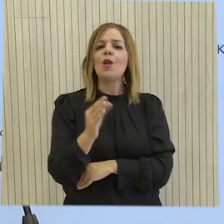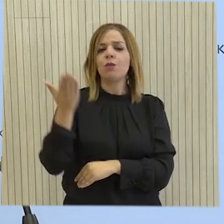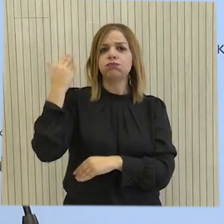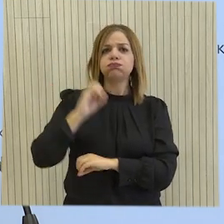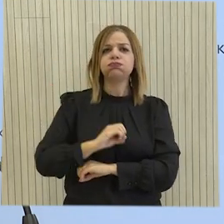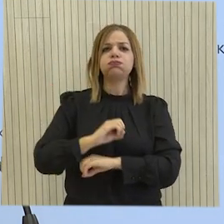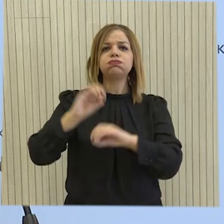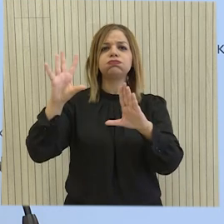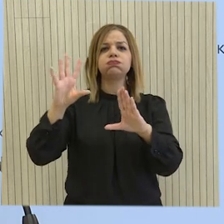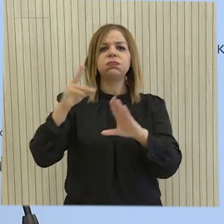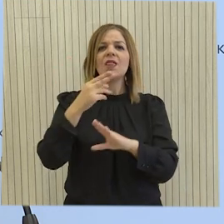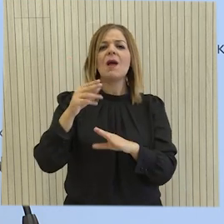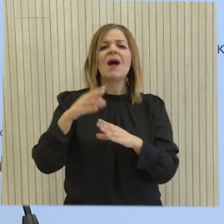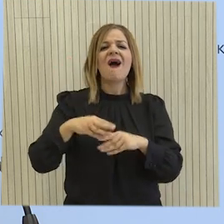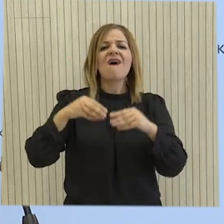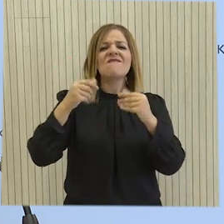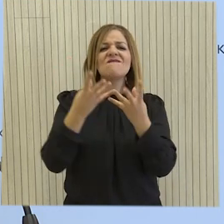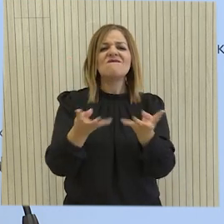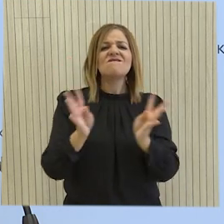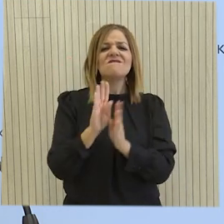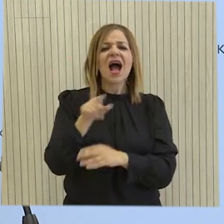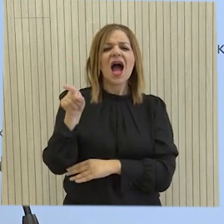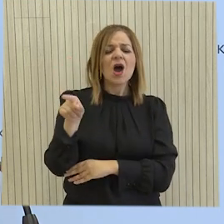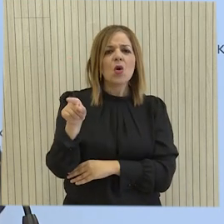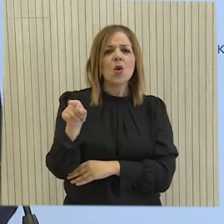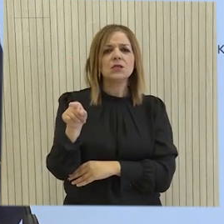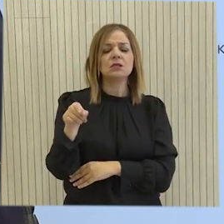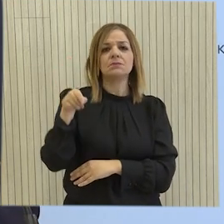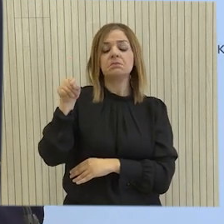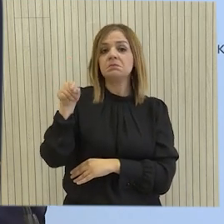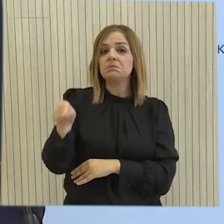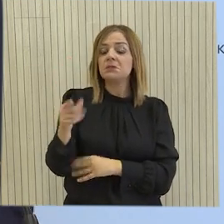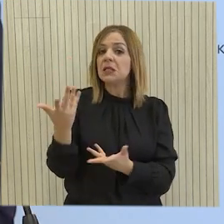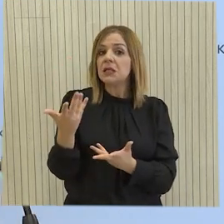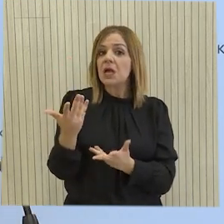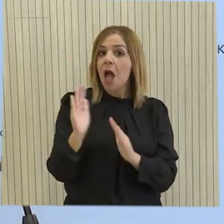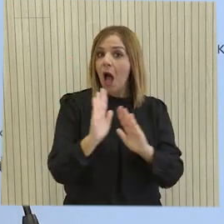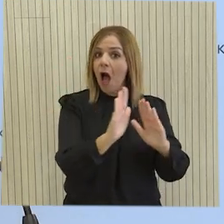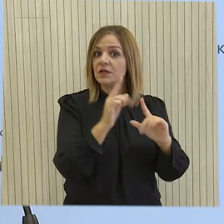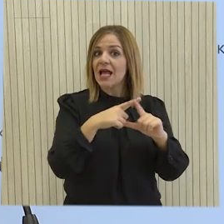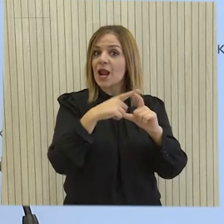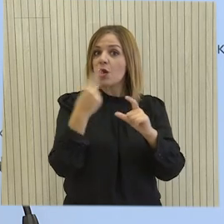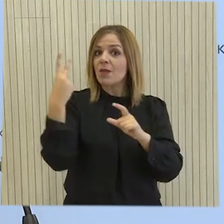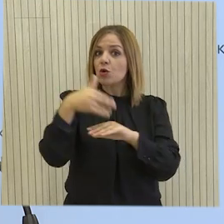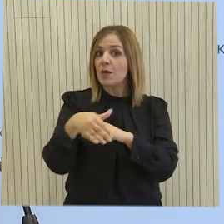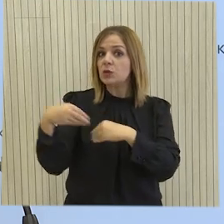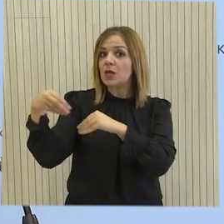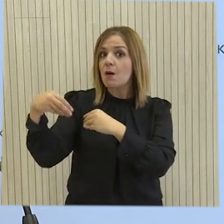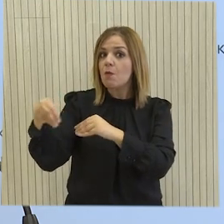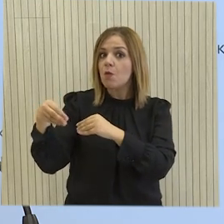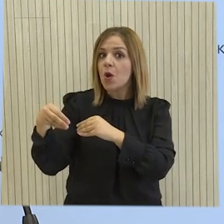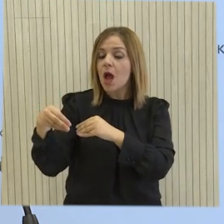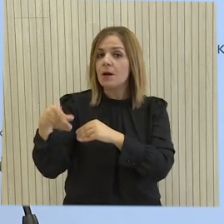δει το φως της δημοσιοίδας για τα βαρώσα. Αυτή η πρόοπτική έχει εγκαταλειφθεί. Η αποθάρρυνση, αν θέλετε,